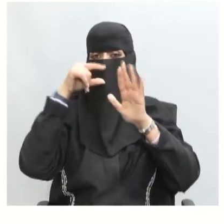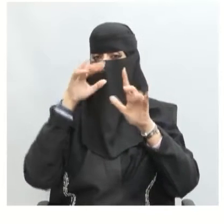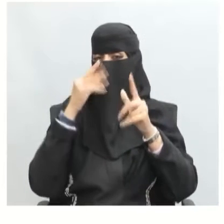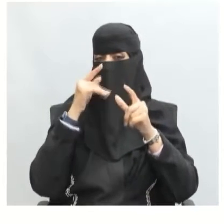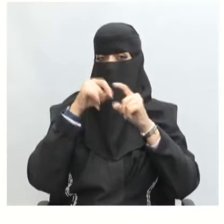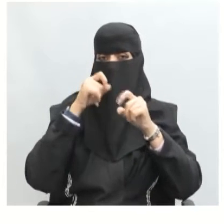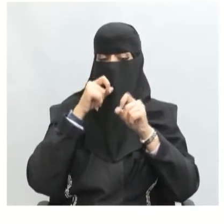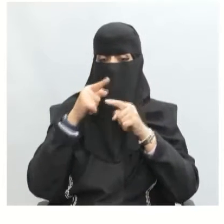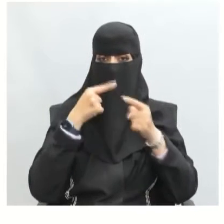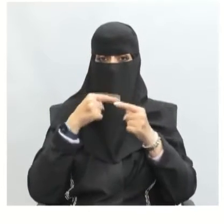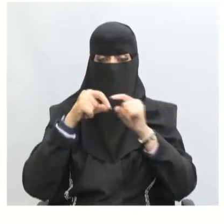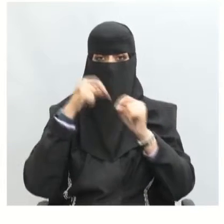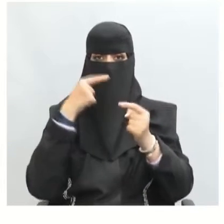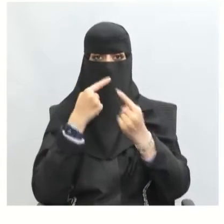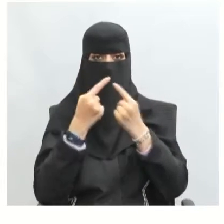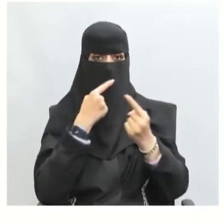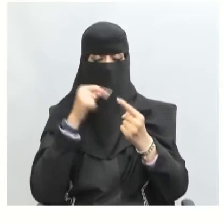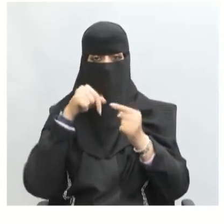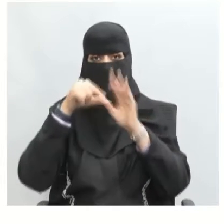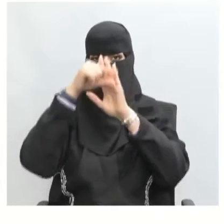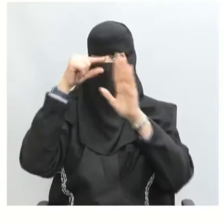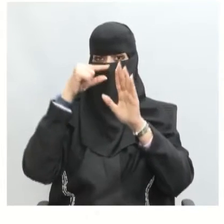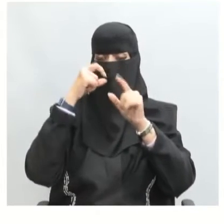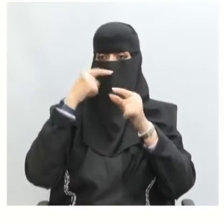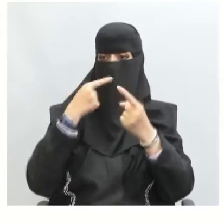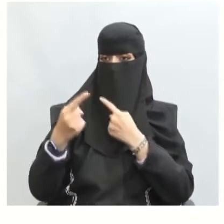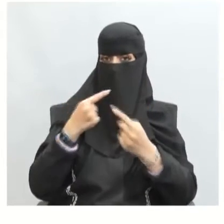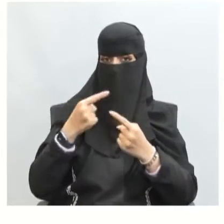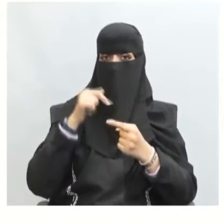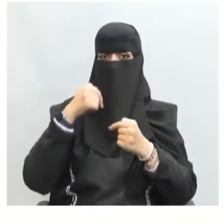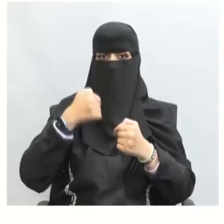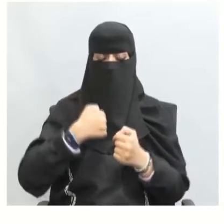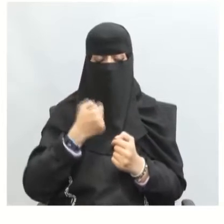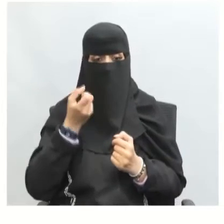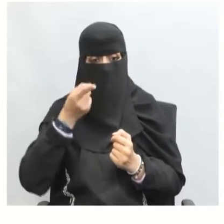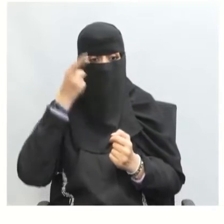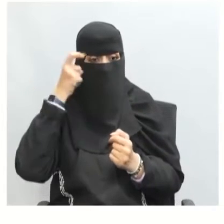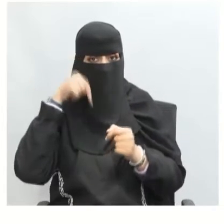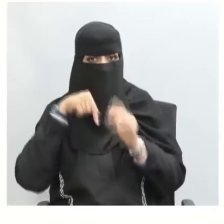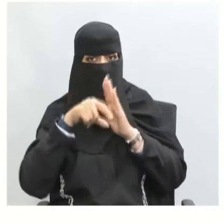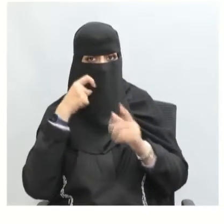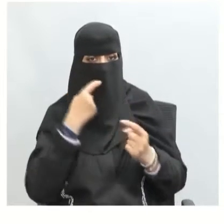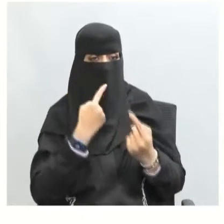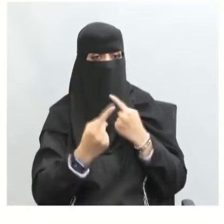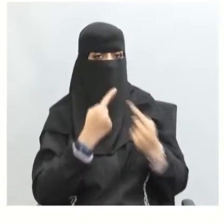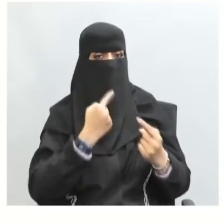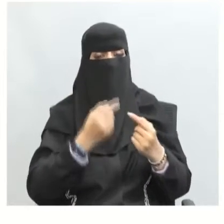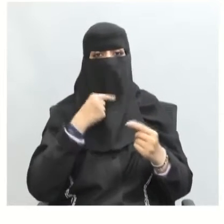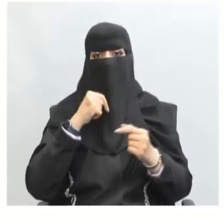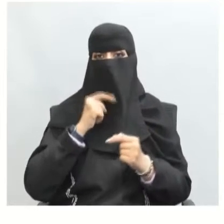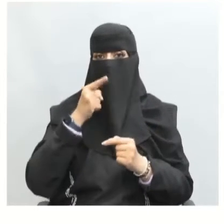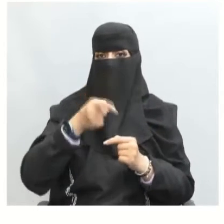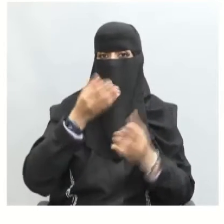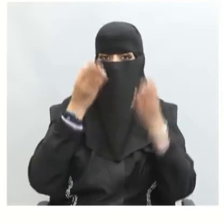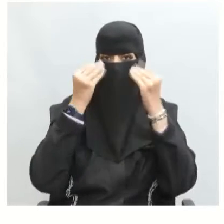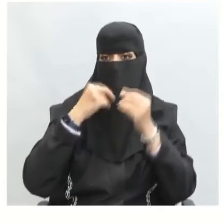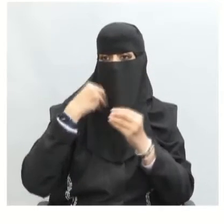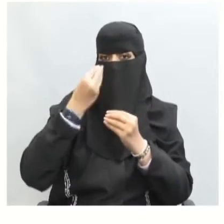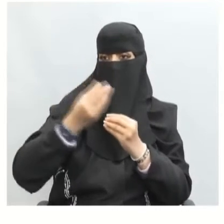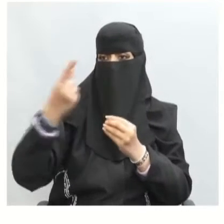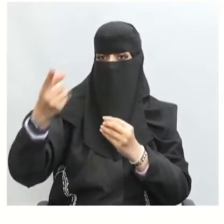أطراف وكل لديه من المعلومات المثرية لهذا الموضوع فيخرج